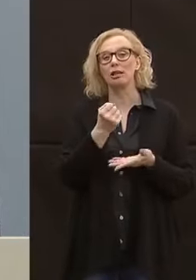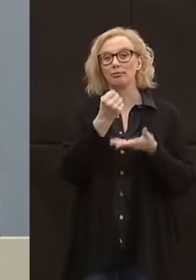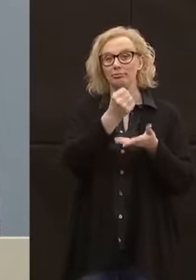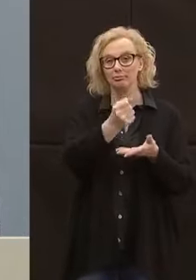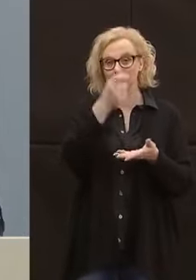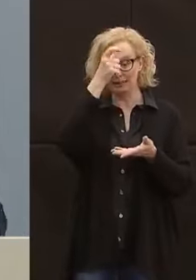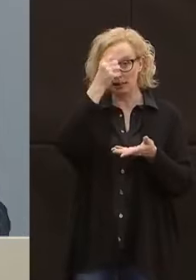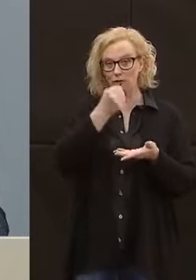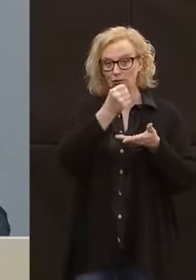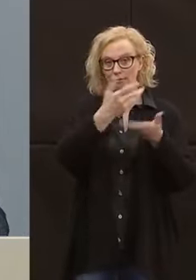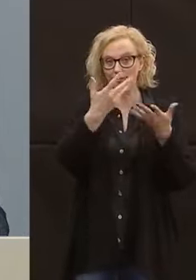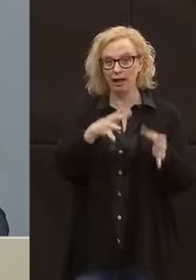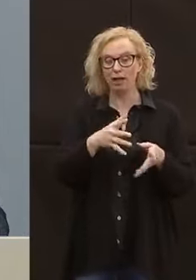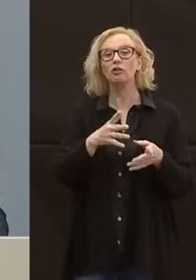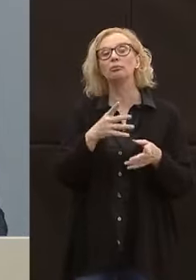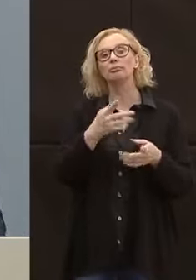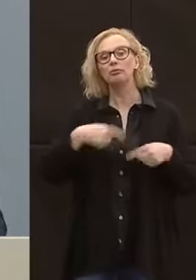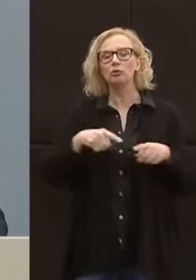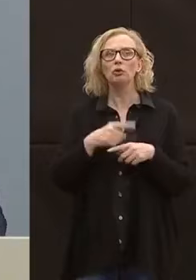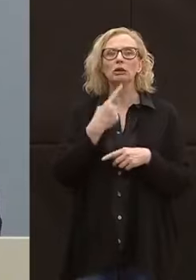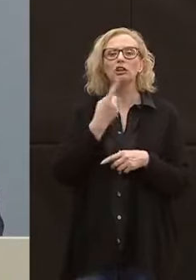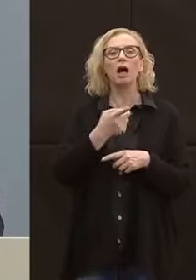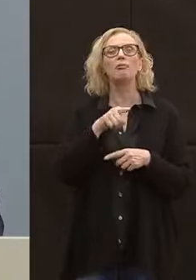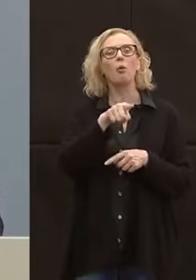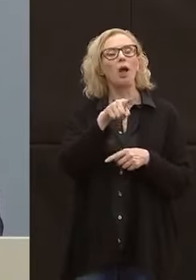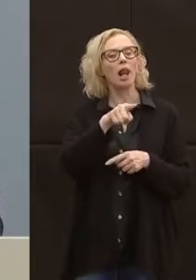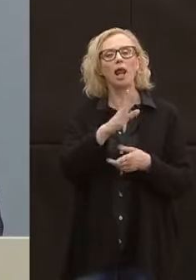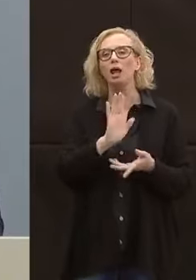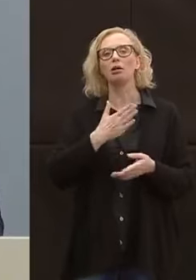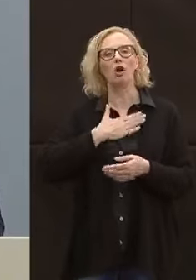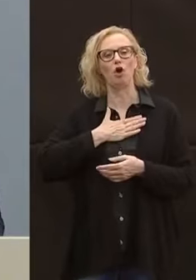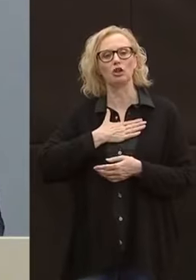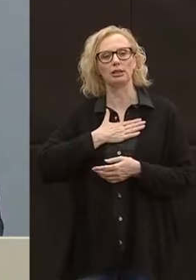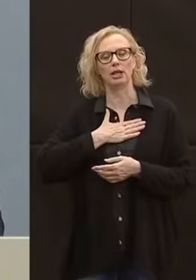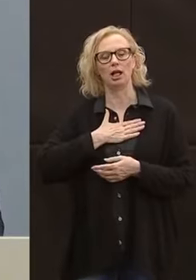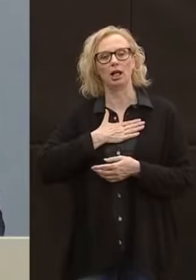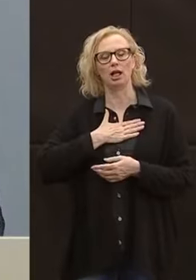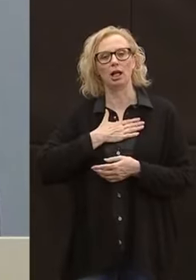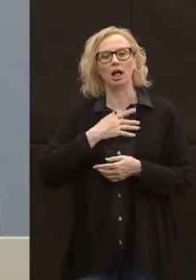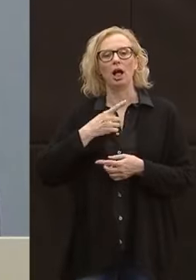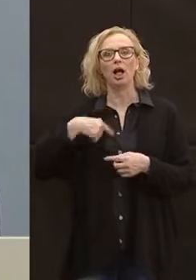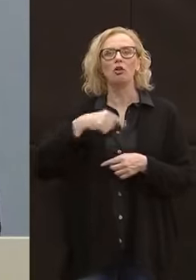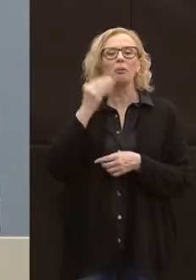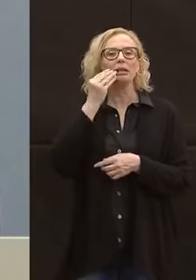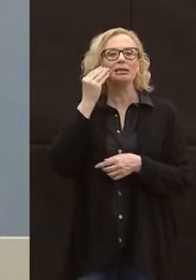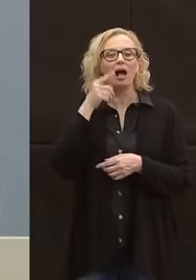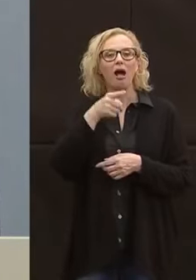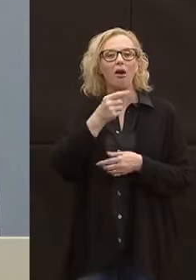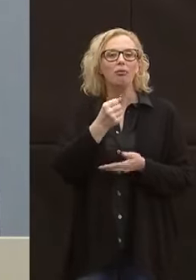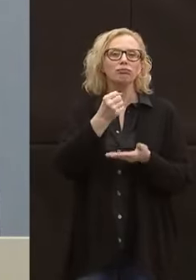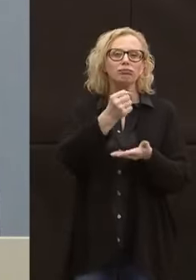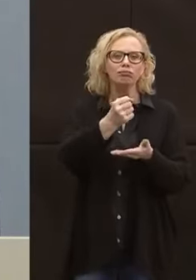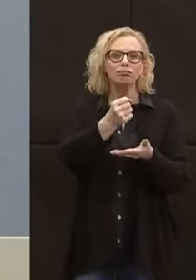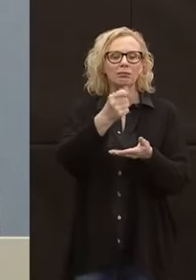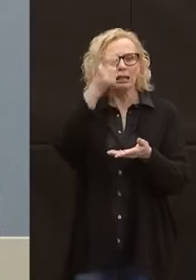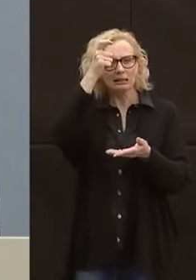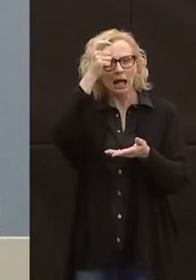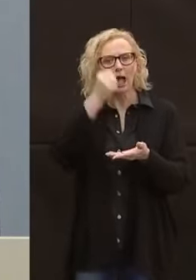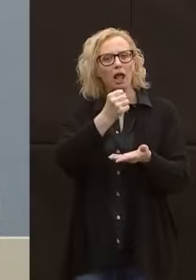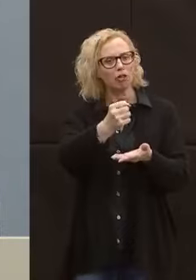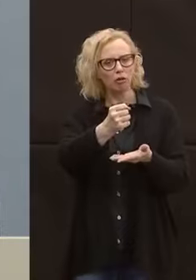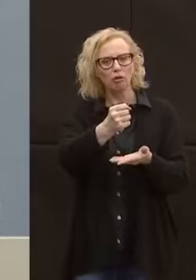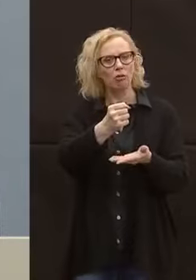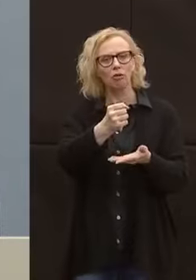risorse ci sentiamo a dire che un po' sono nostre, ecco, un po', sono nostre. E quindi riteniamo che non ci sia più motivo di mettere a disposizione dello Stato,